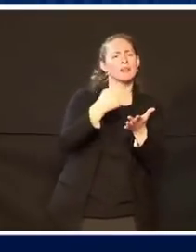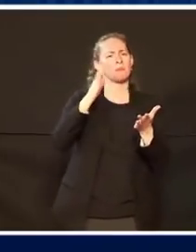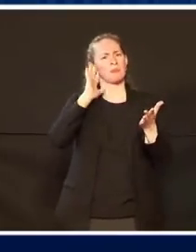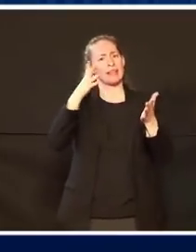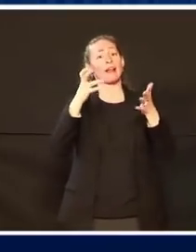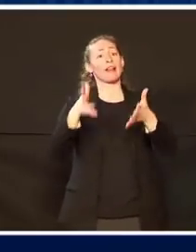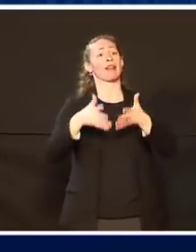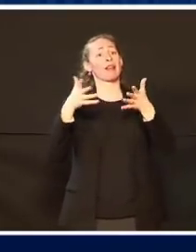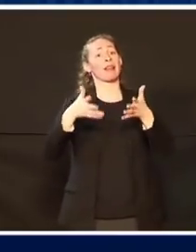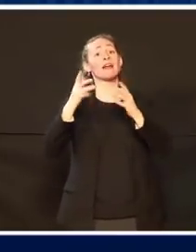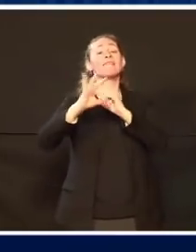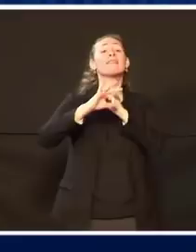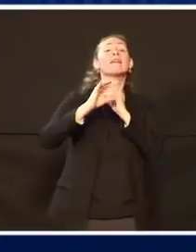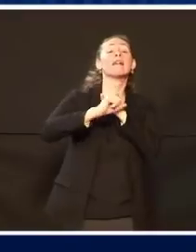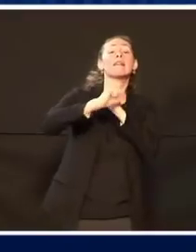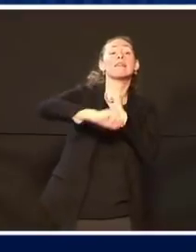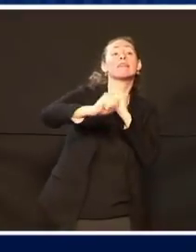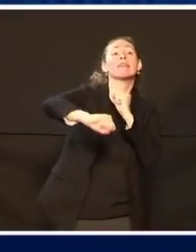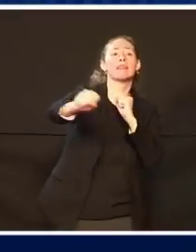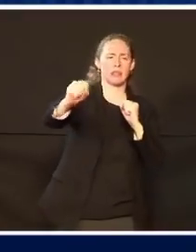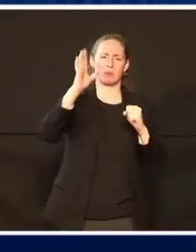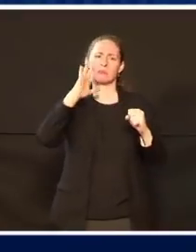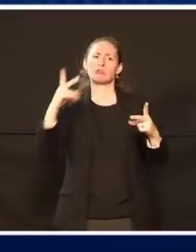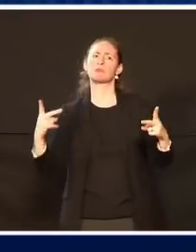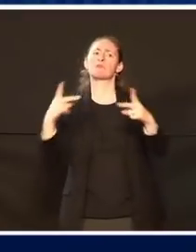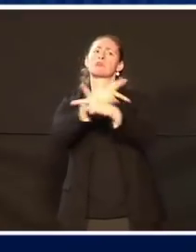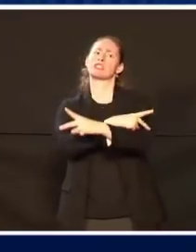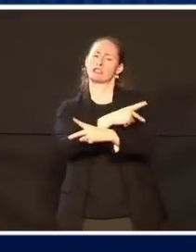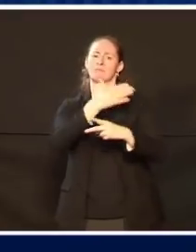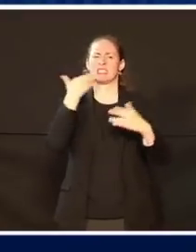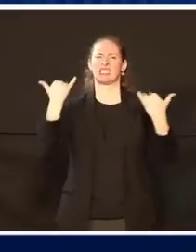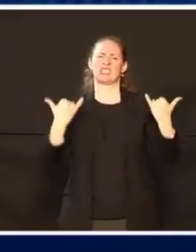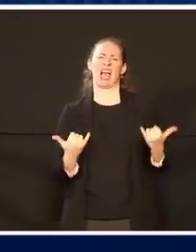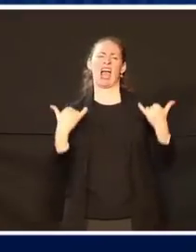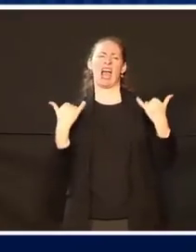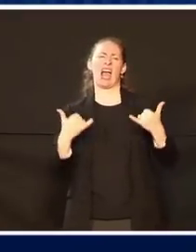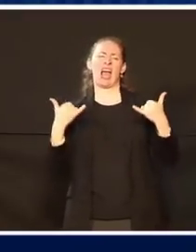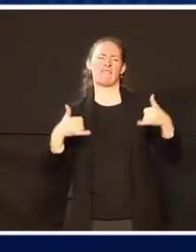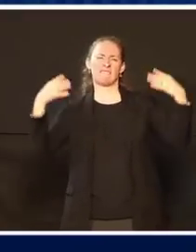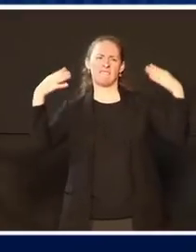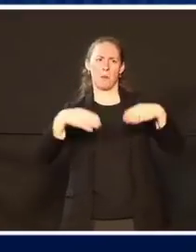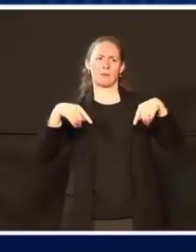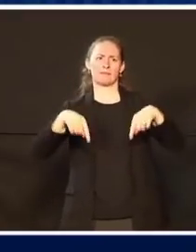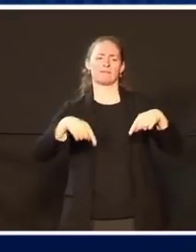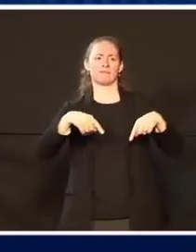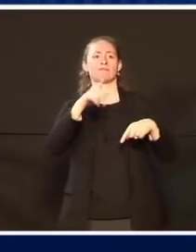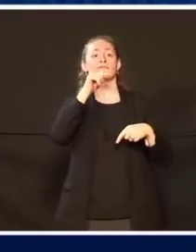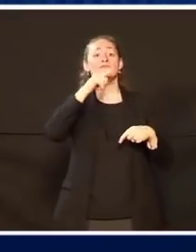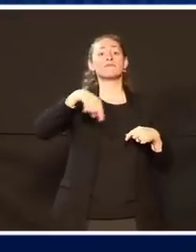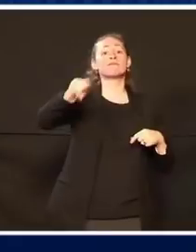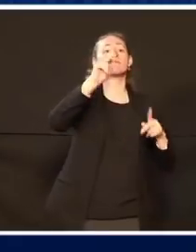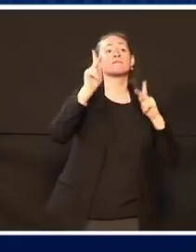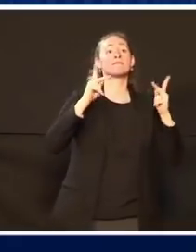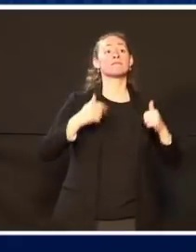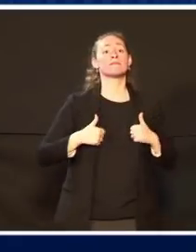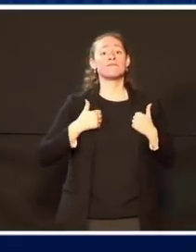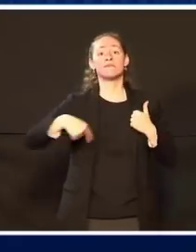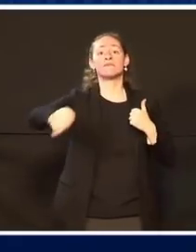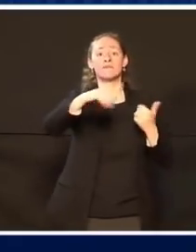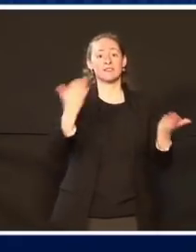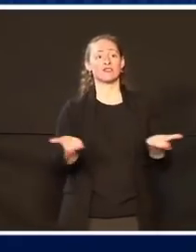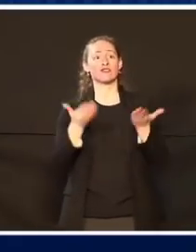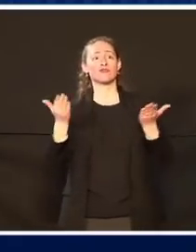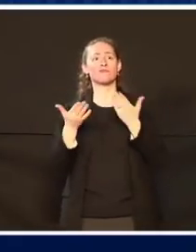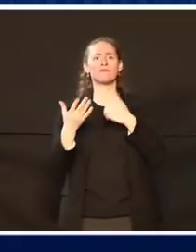wichtiger ist, wir können sehen, im Leben der Menschen, die mit Langzeitarbeitslosigkeit zu kämpfen haben,